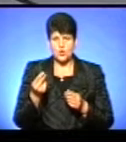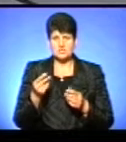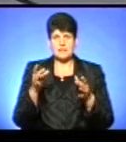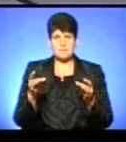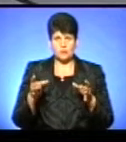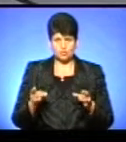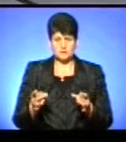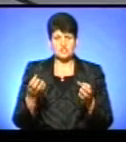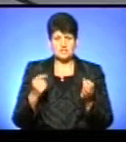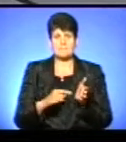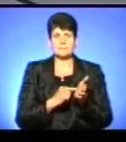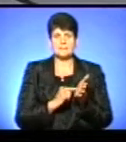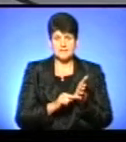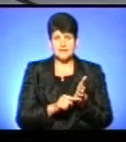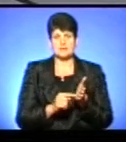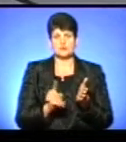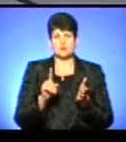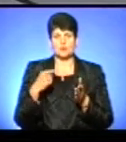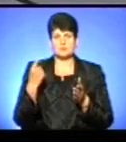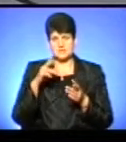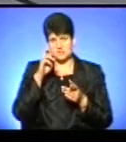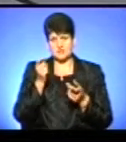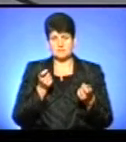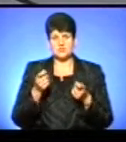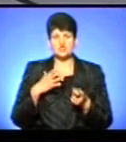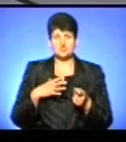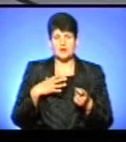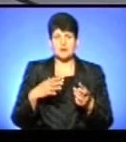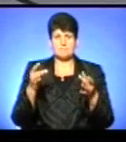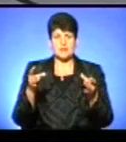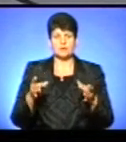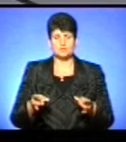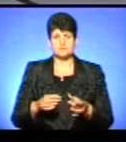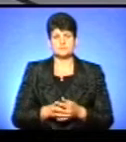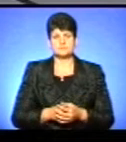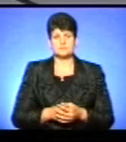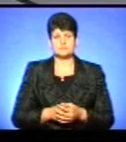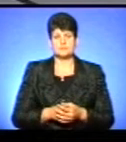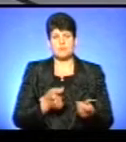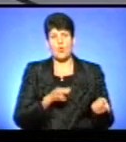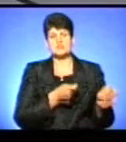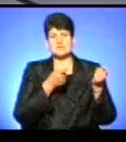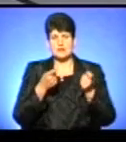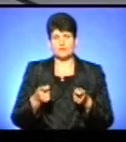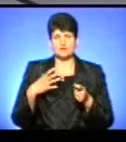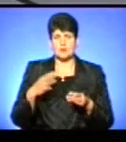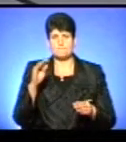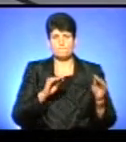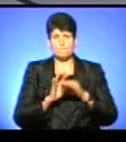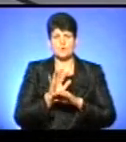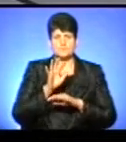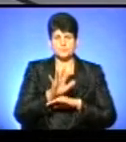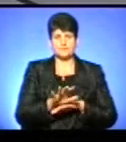пакунки. Ще раз ми зазначимо, що обласні адміністрації чекають пакунки. Поставку від управління проєктів,